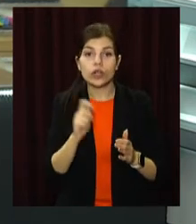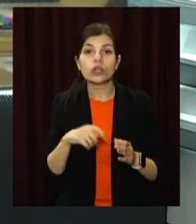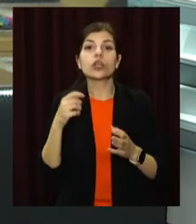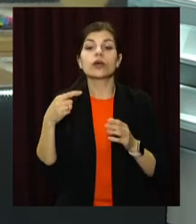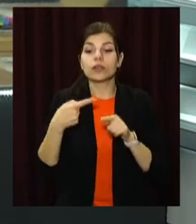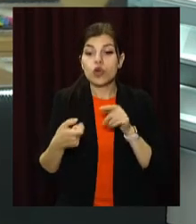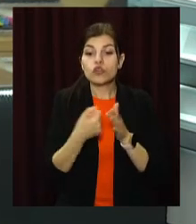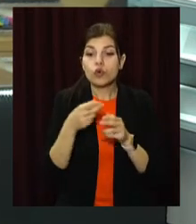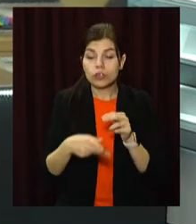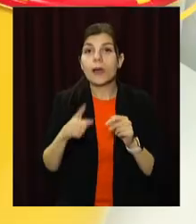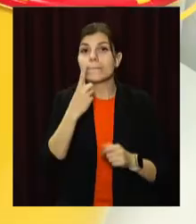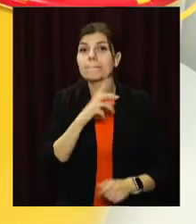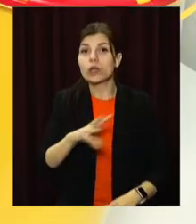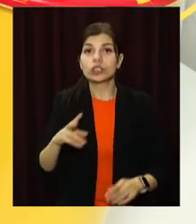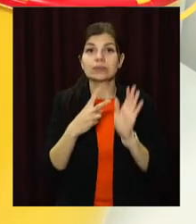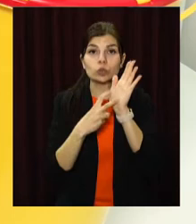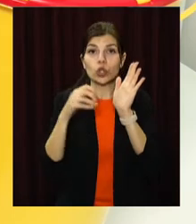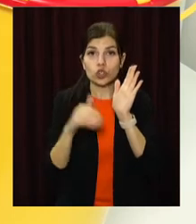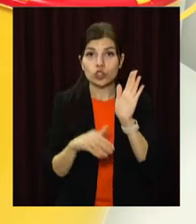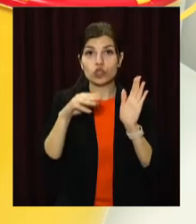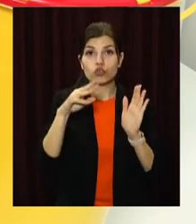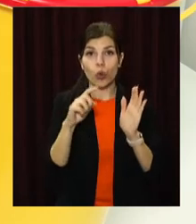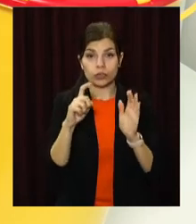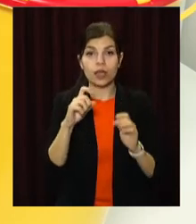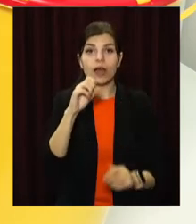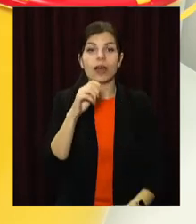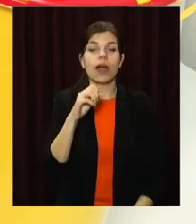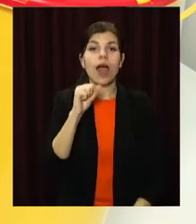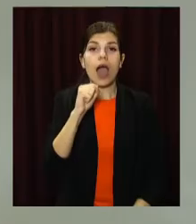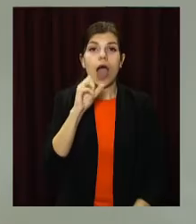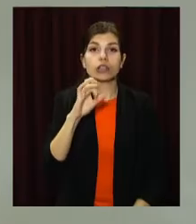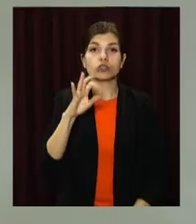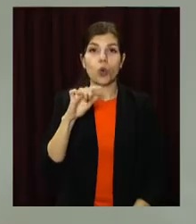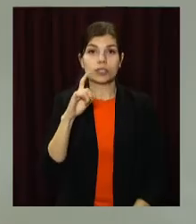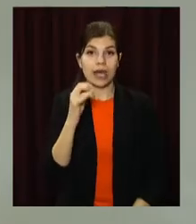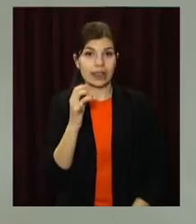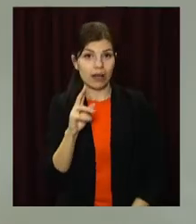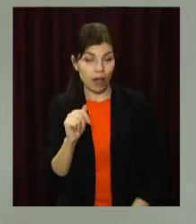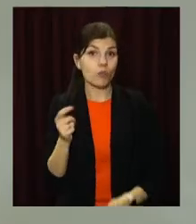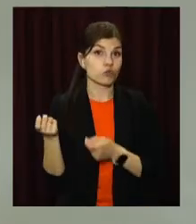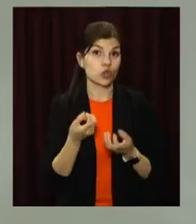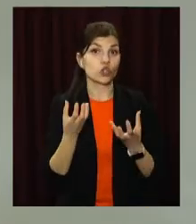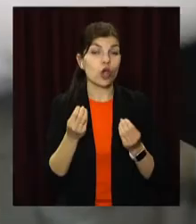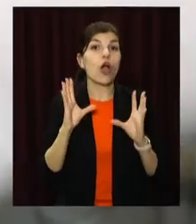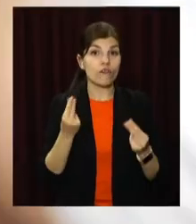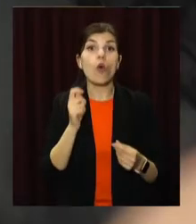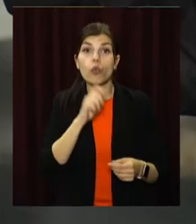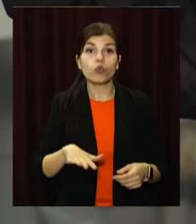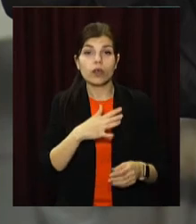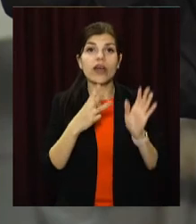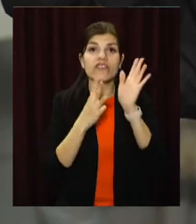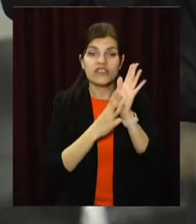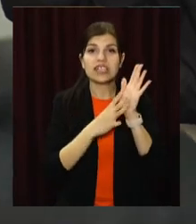«Пфайзер» і «Астразенека». А в цілому наша країна повинна одержати 8 мільйонів доз безкоштовних вакцин «Ковакс».